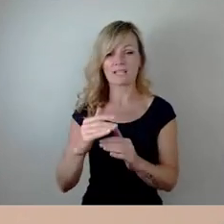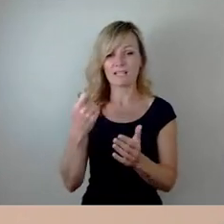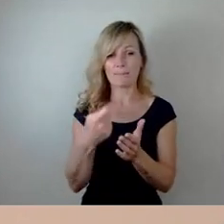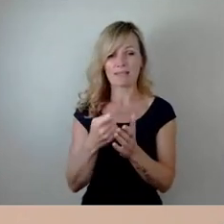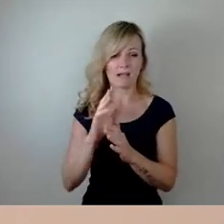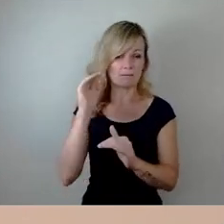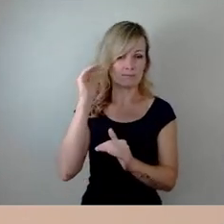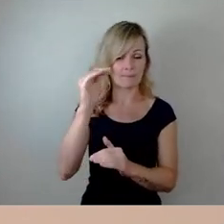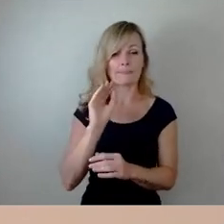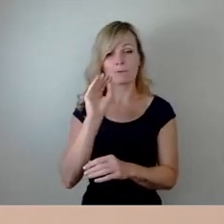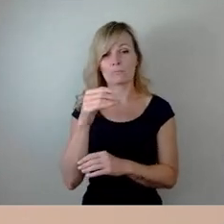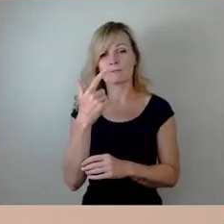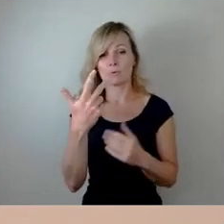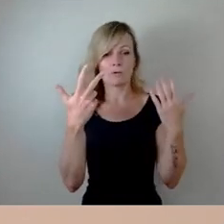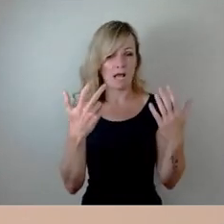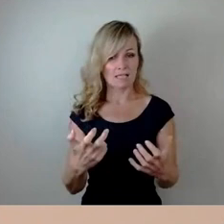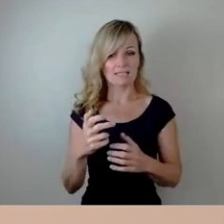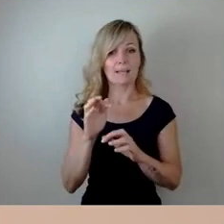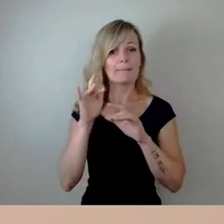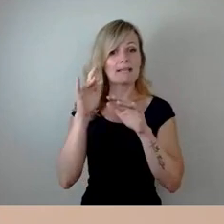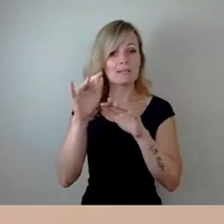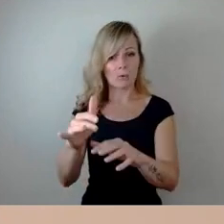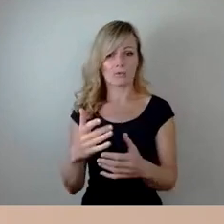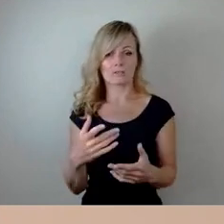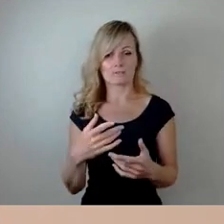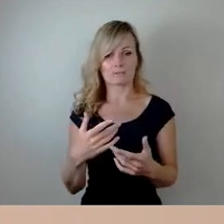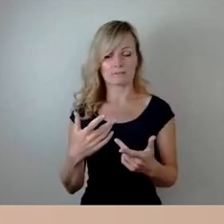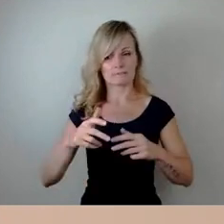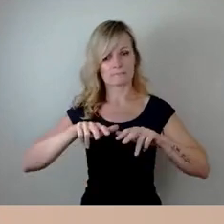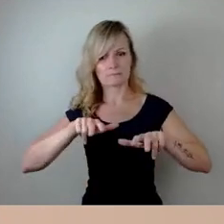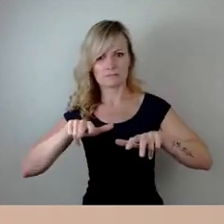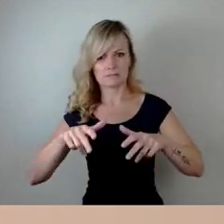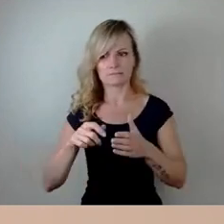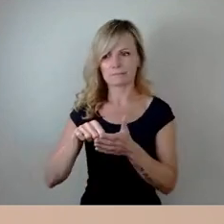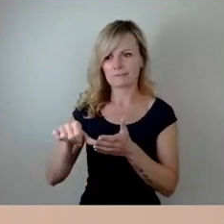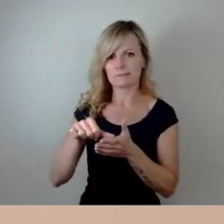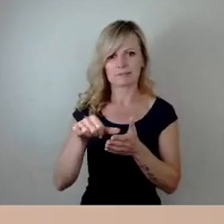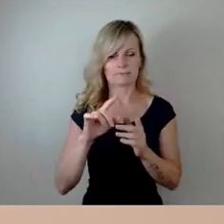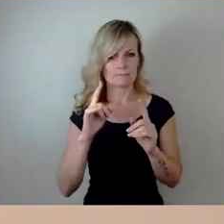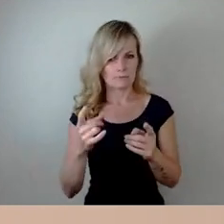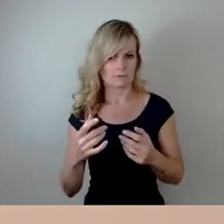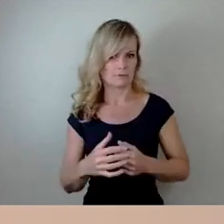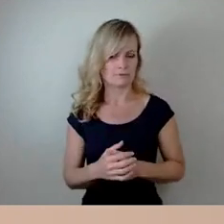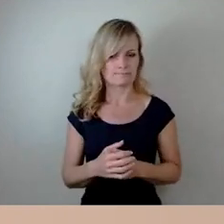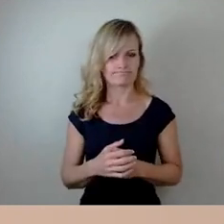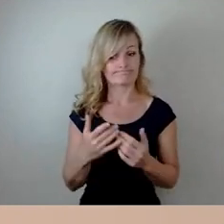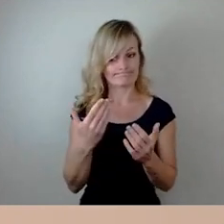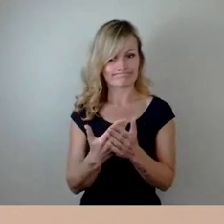82 Millionen, stemmen müssen. Diese Mehrbedarfe sind ausschließlich